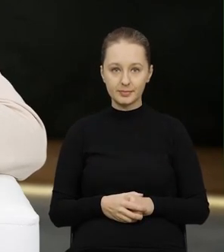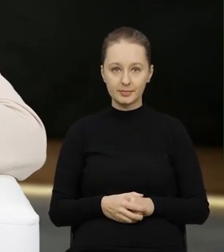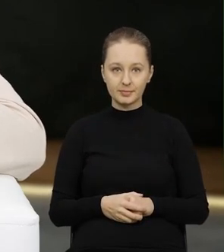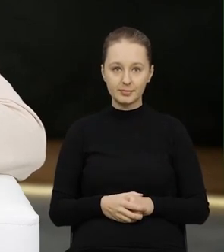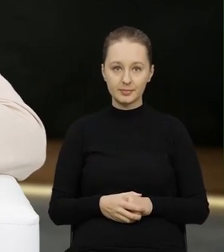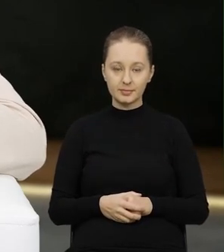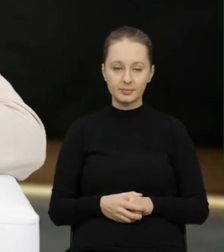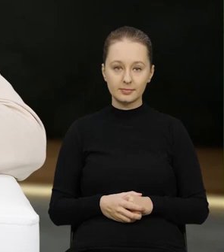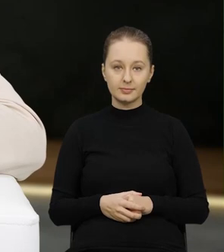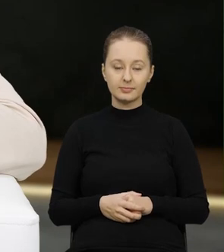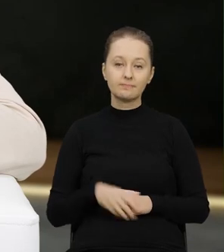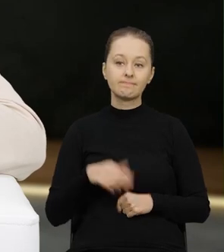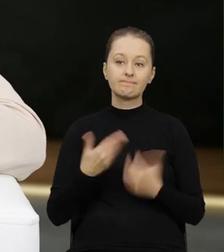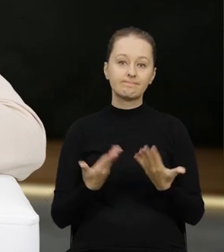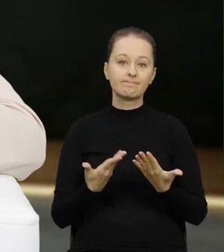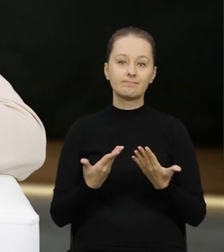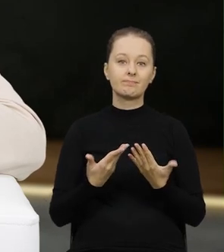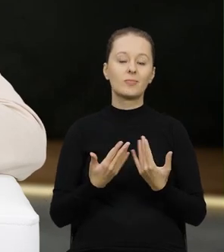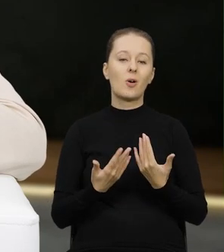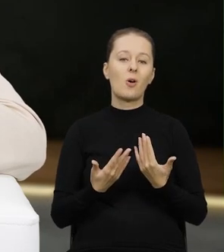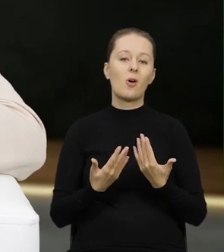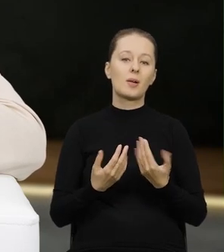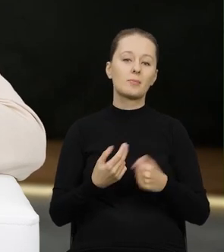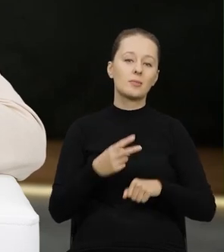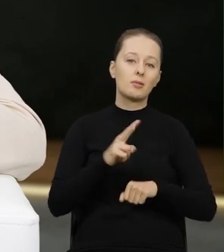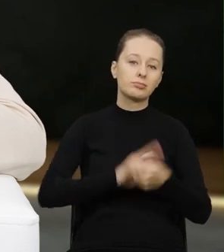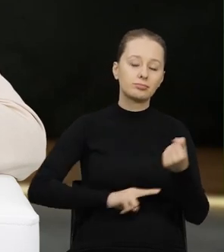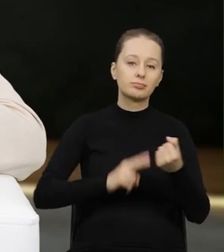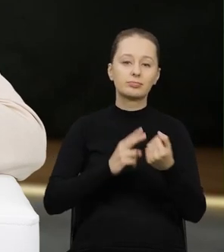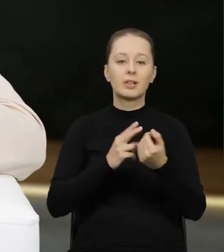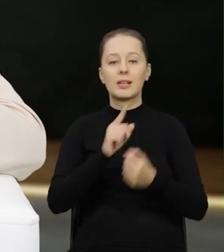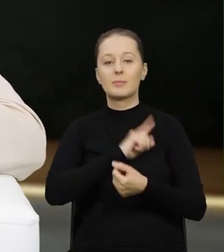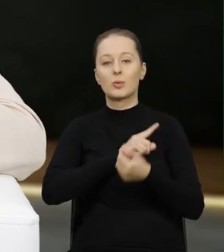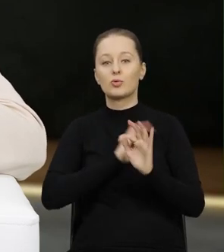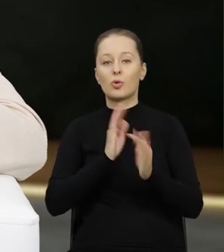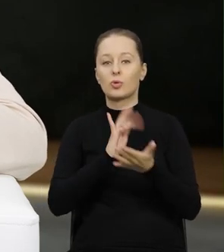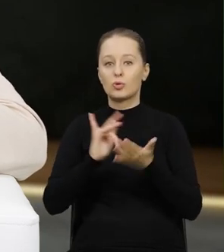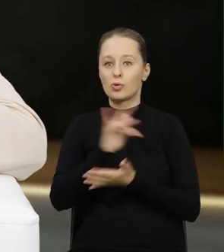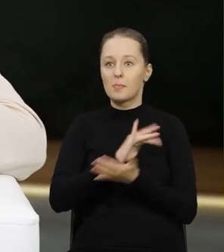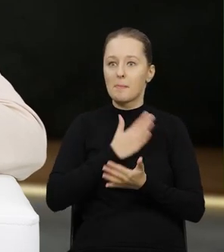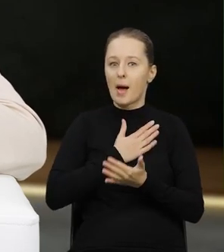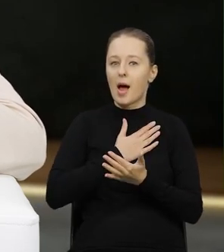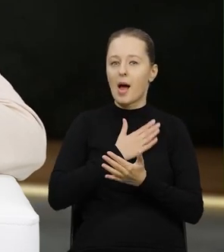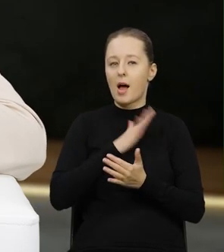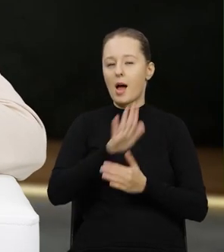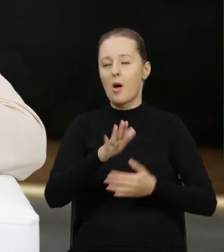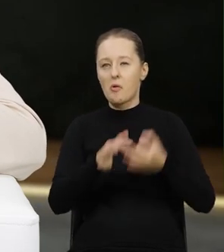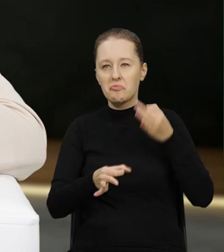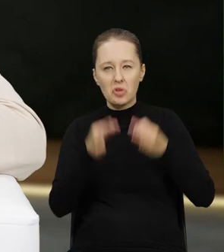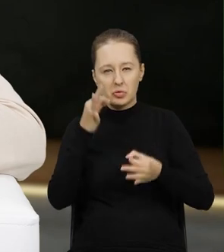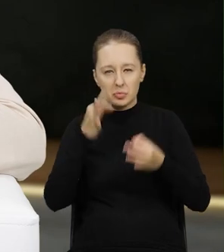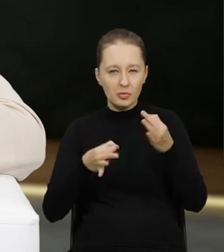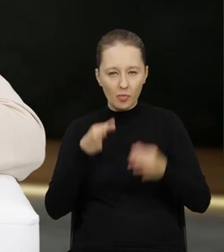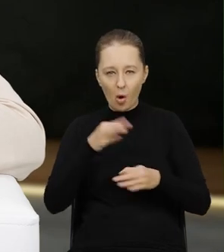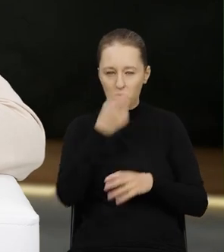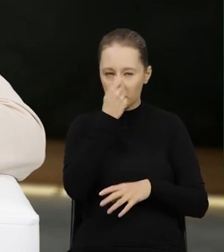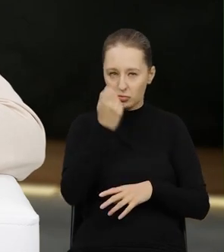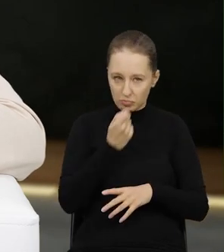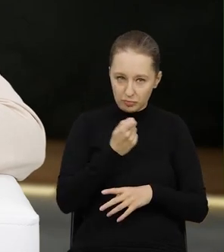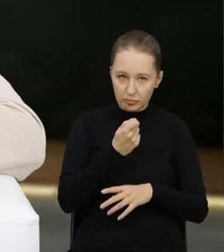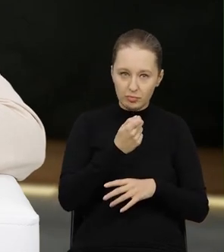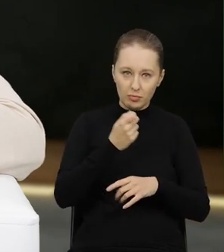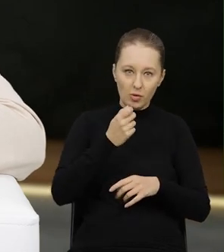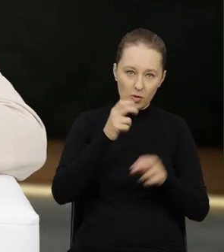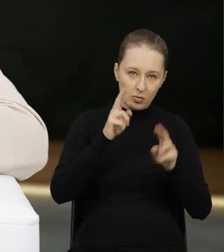wobec którego funkcjonariusze czy inspektorze ochrony środowiska mają wątpliwości czy towar stanowi